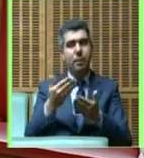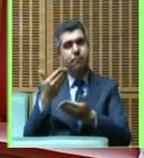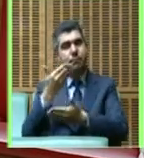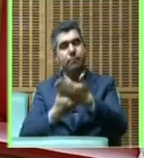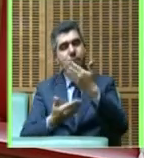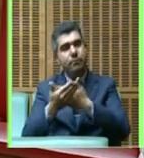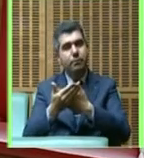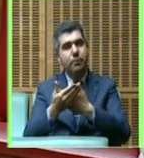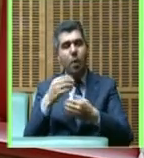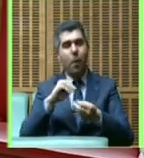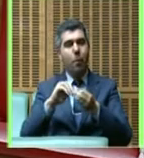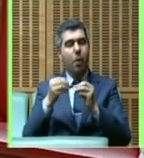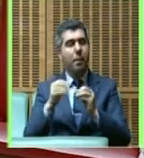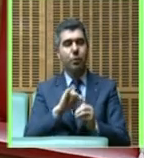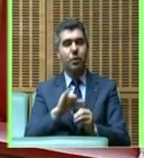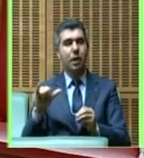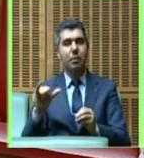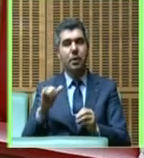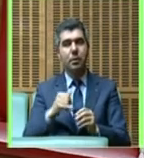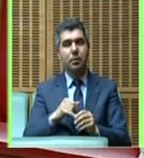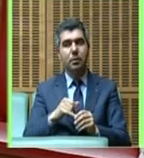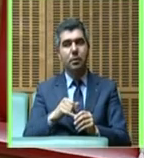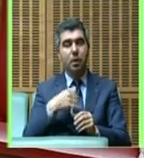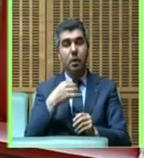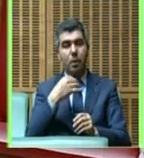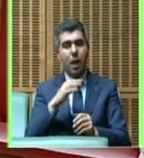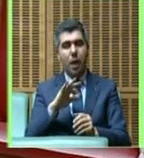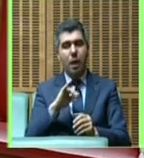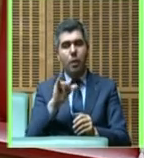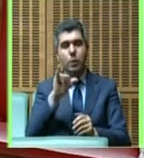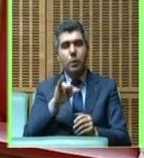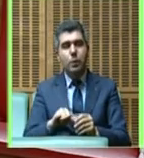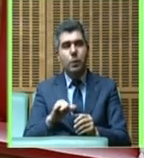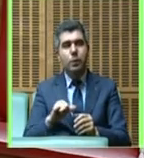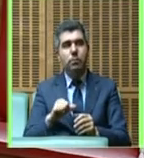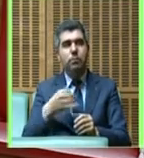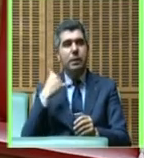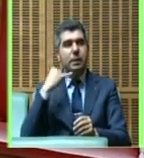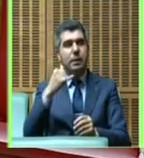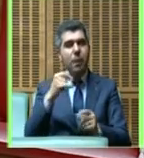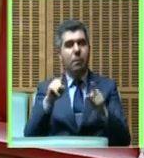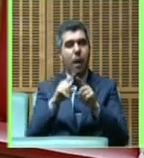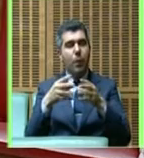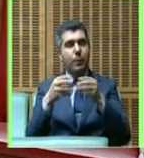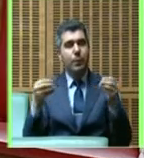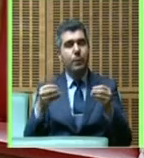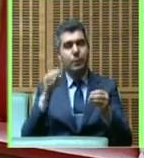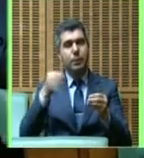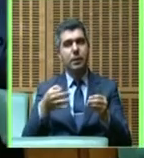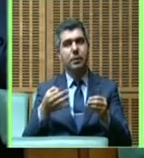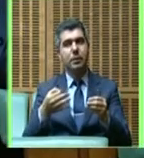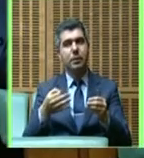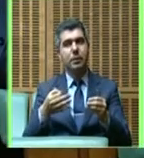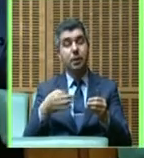موسيقى شك باعتبار أنه الخصص هو خصص كبير لا يخفى عليكم السيد المستشار